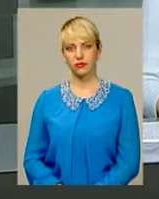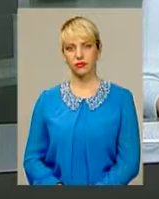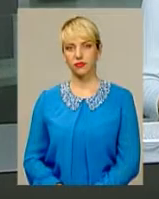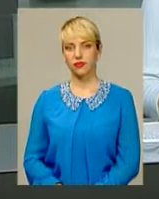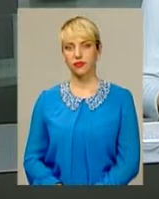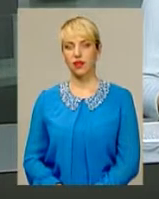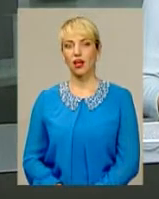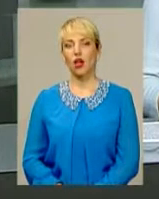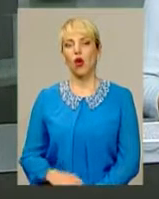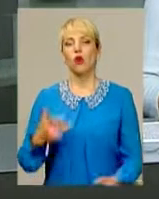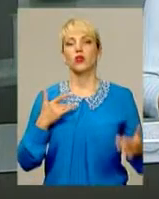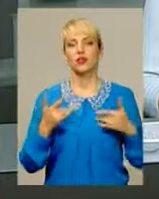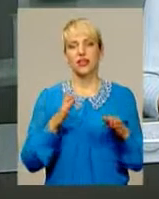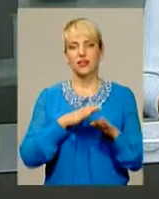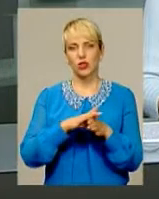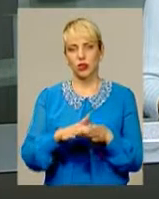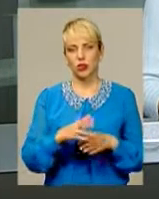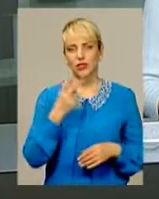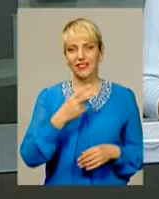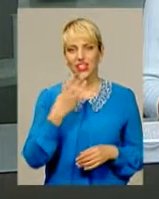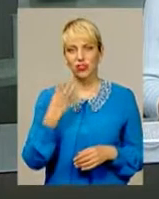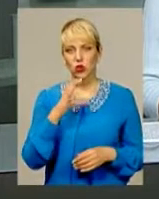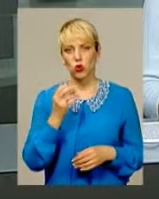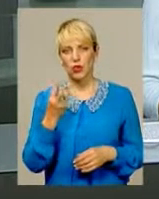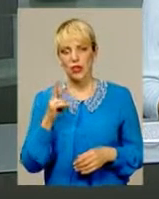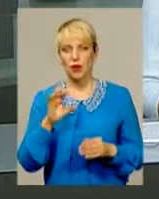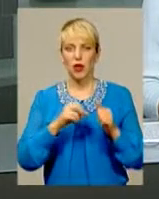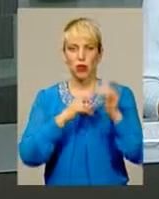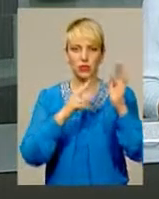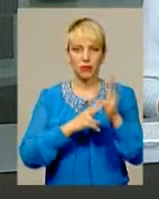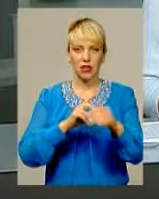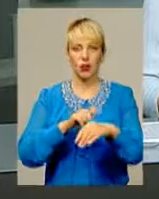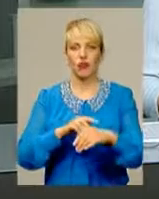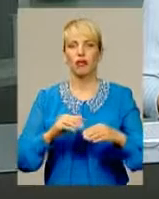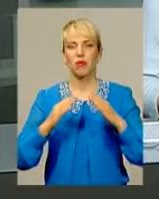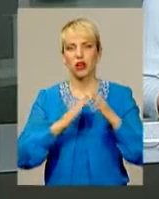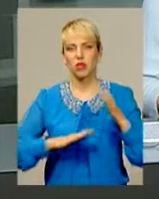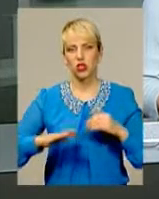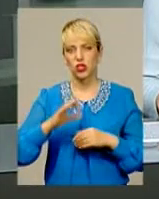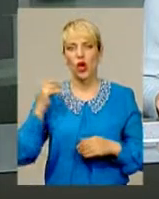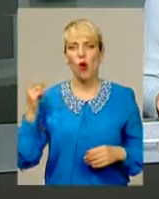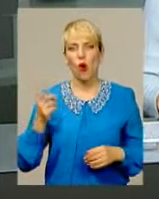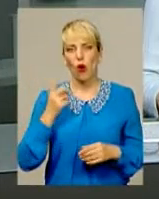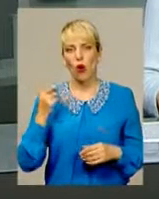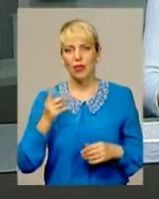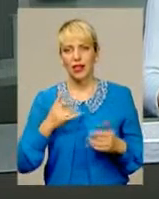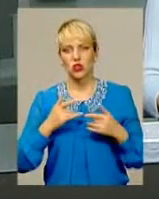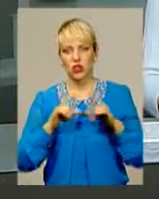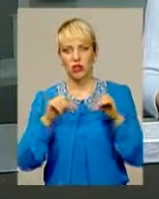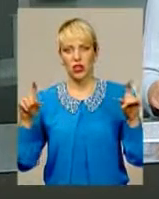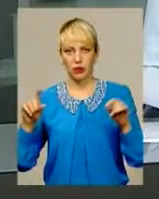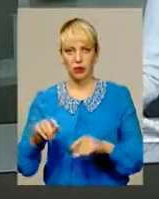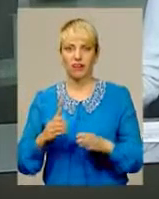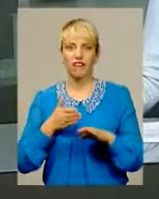Отож, концерт відбудеться 24 серпня о 17-й годині в приміщенні обласної філармонії. Вхід